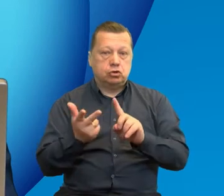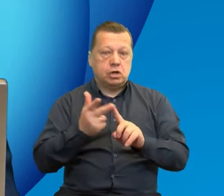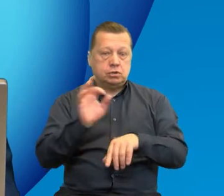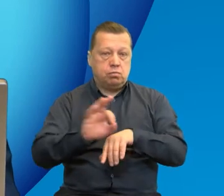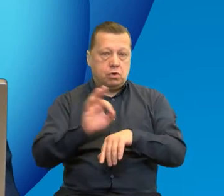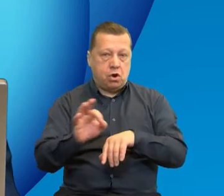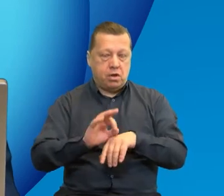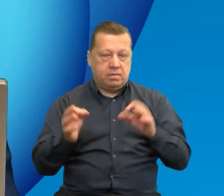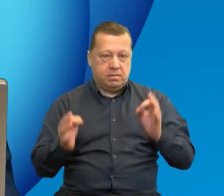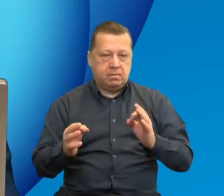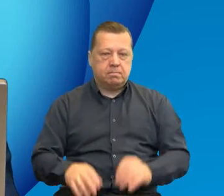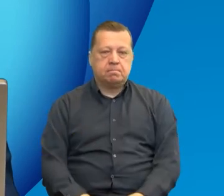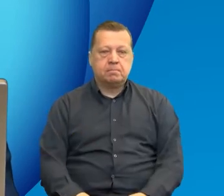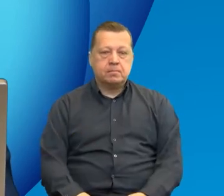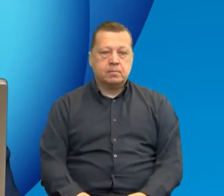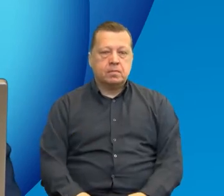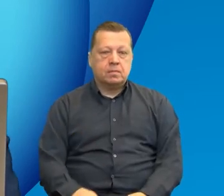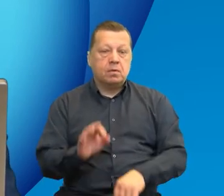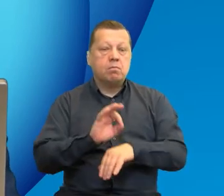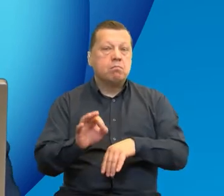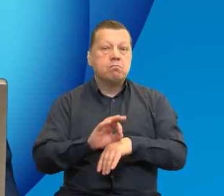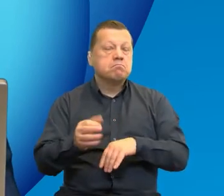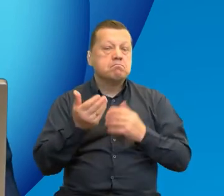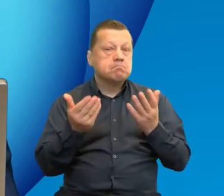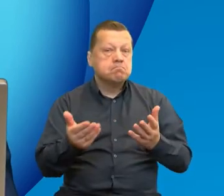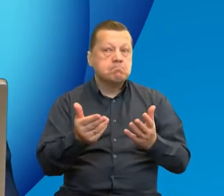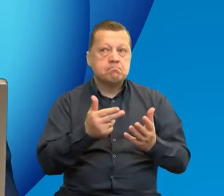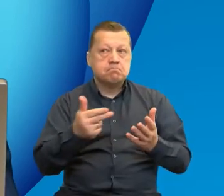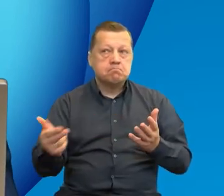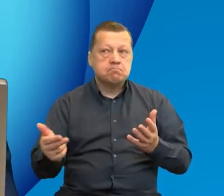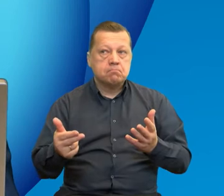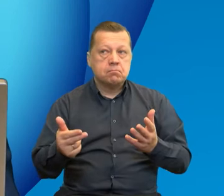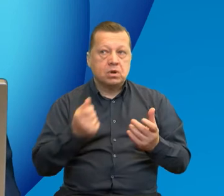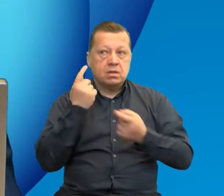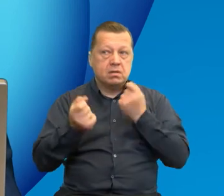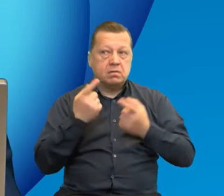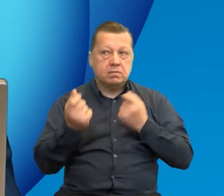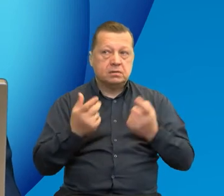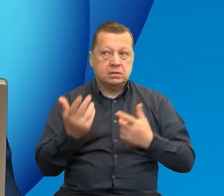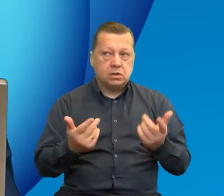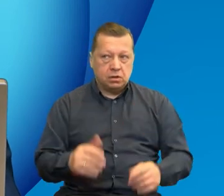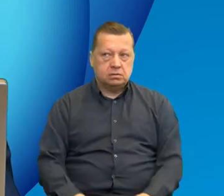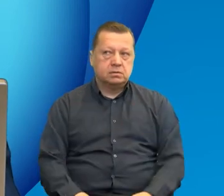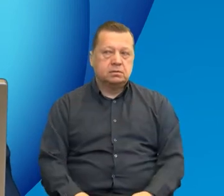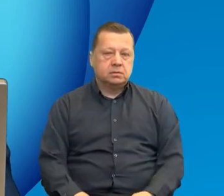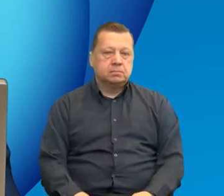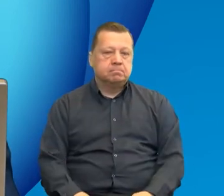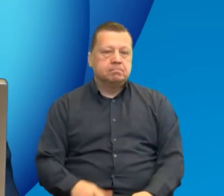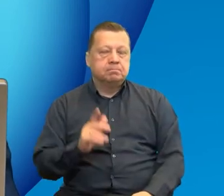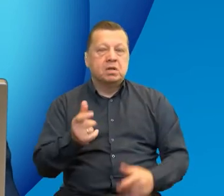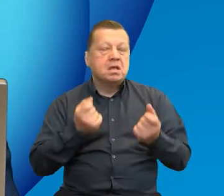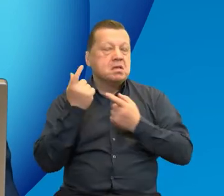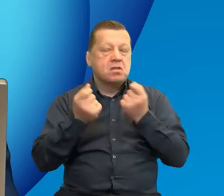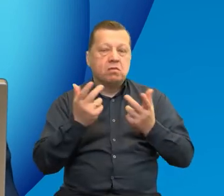projektu. I to będzie projekt, który będzie reprezentował dziedzinę innowacyjność. Innowacyjność, jak